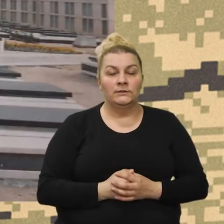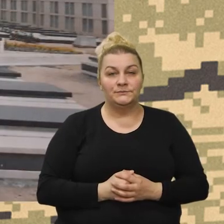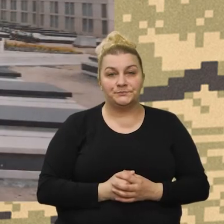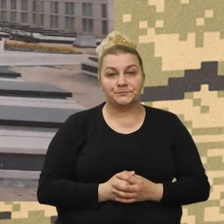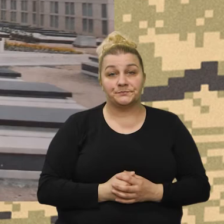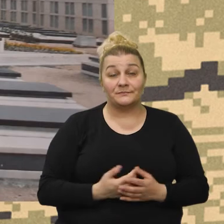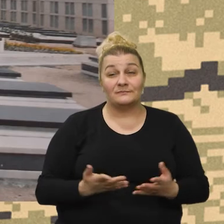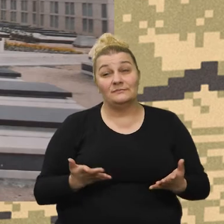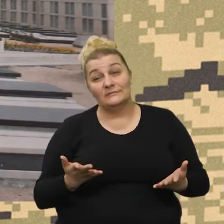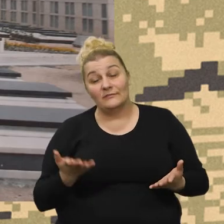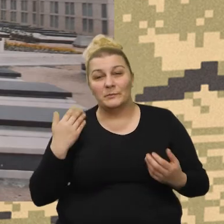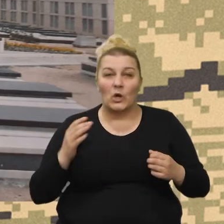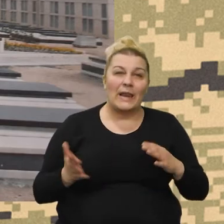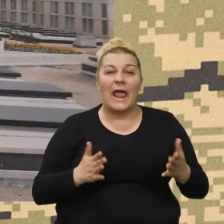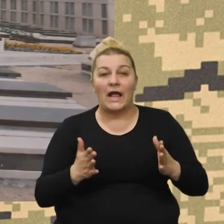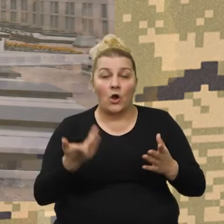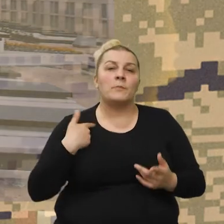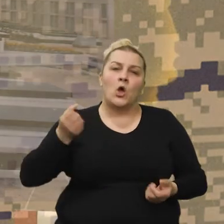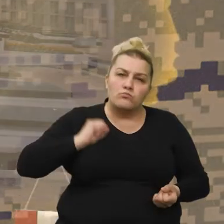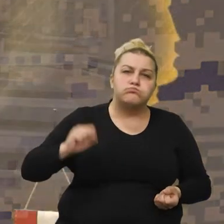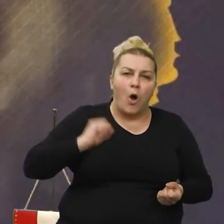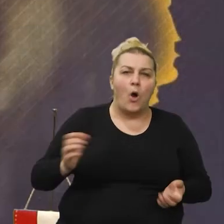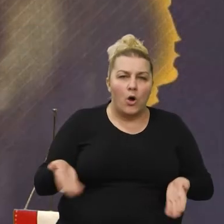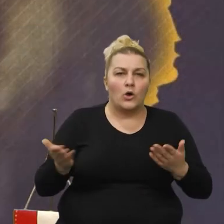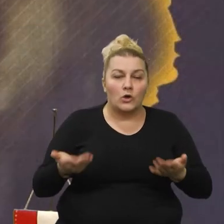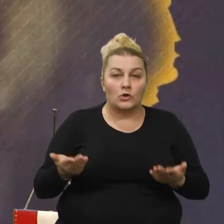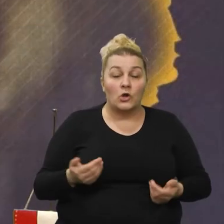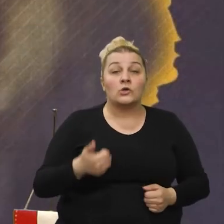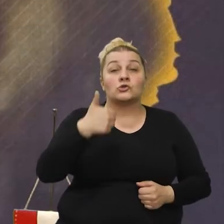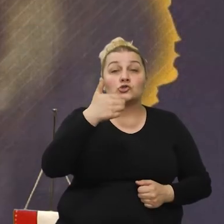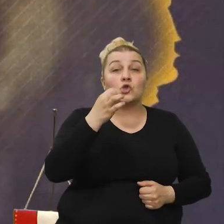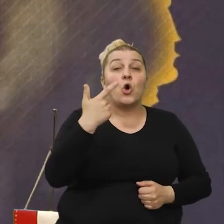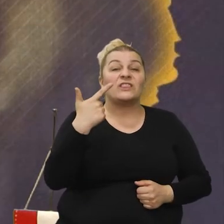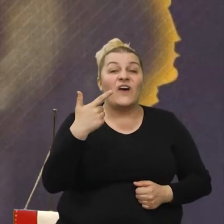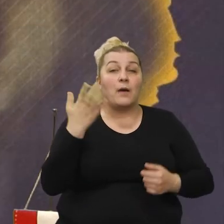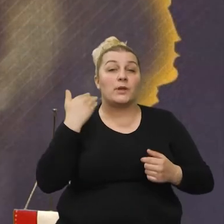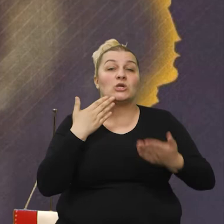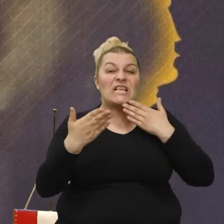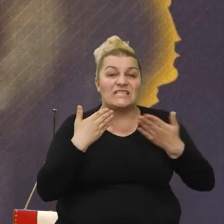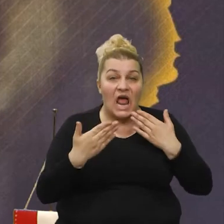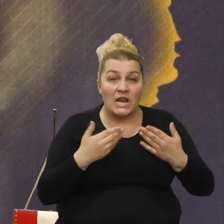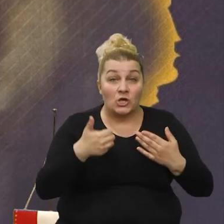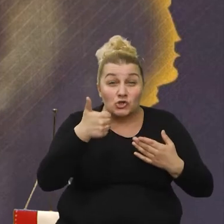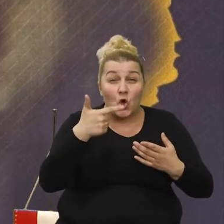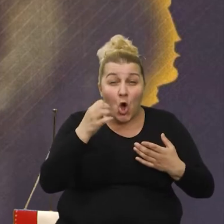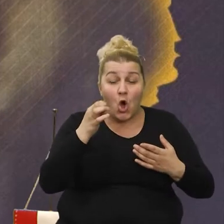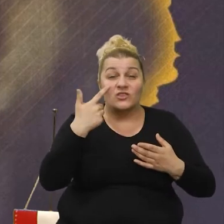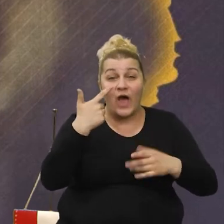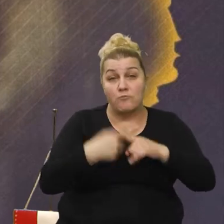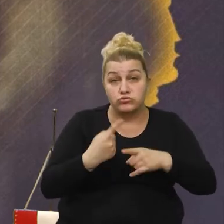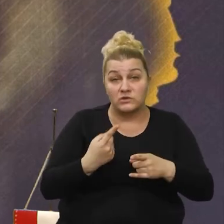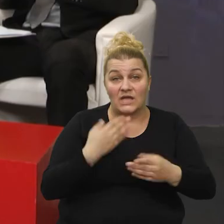su nekako je to bilo, ali mi smo bili uporni. 102 sastanka smo održali da to